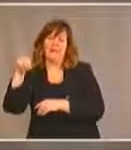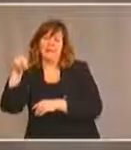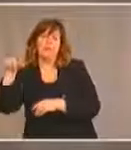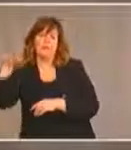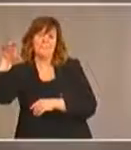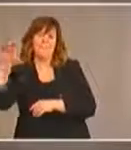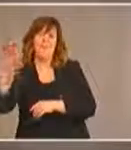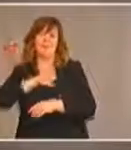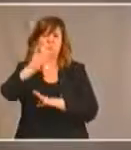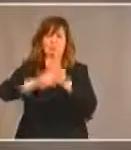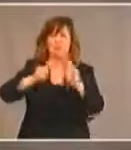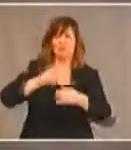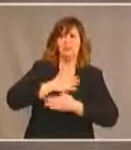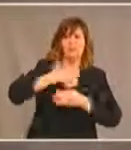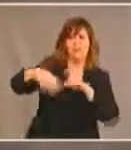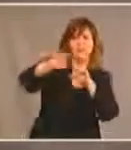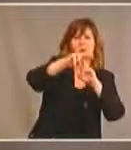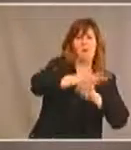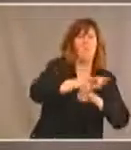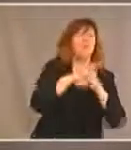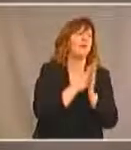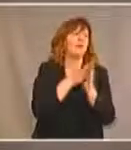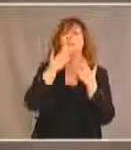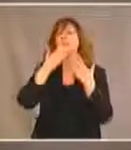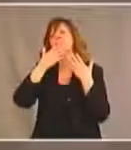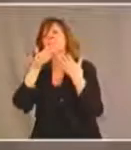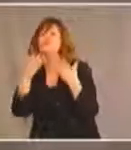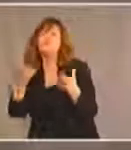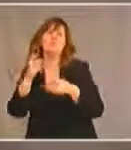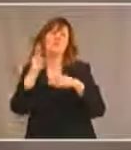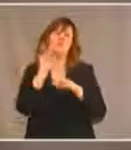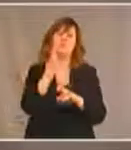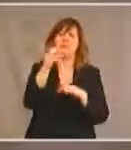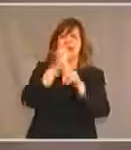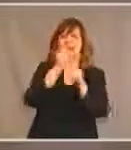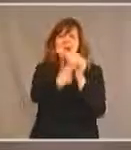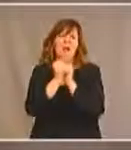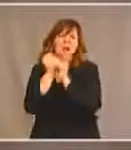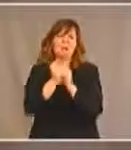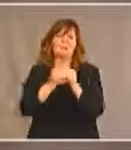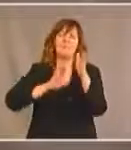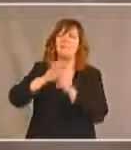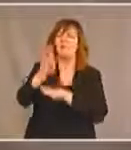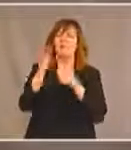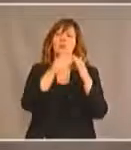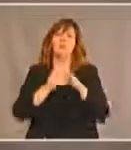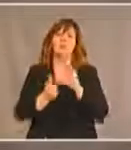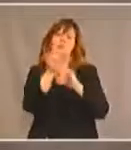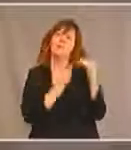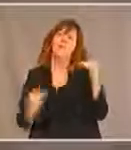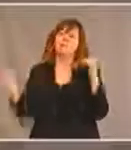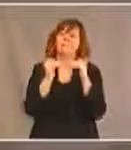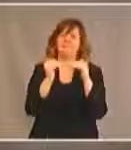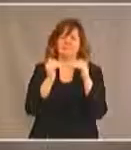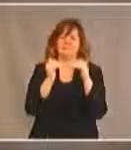hâte de travailler avec vous tous pour développer des communautés plus inclusives et accessibles pour les femmes et